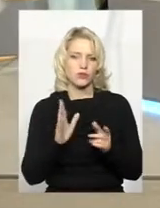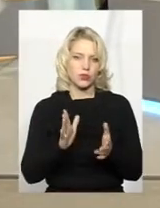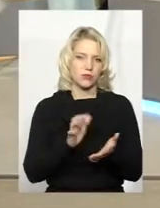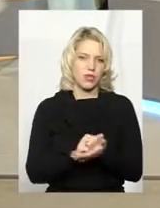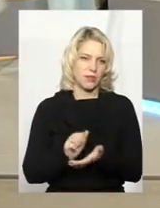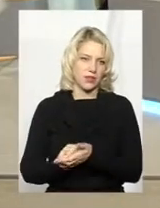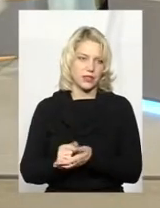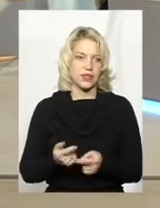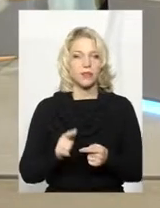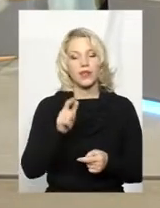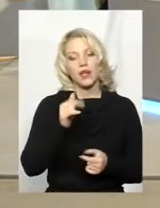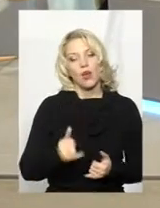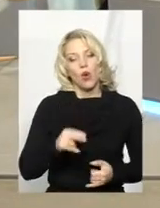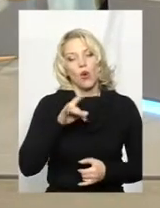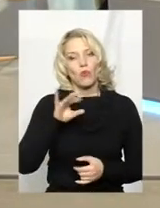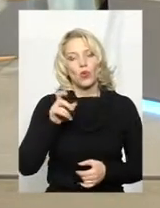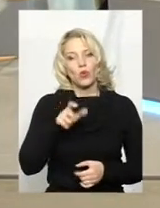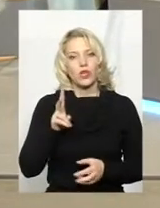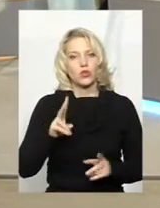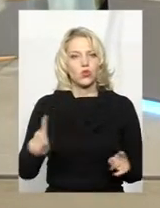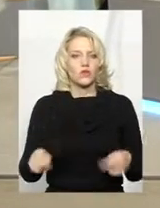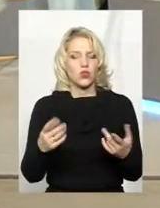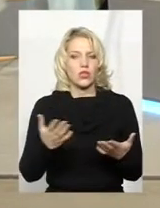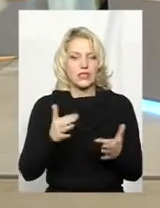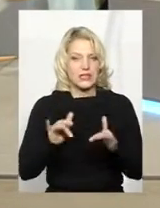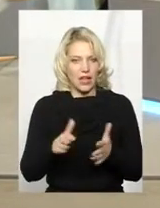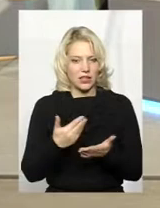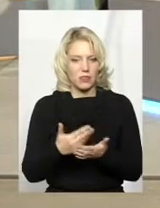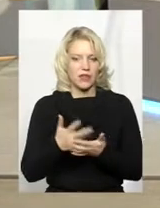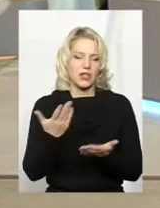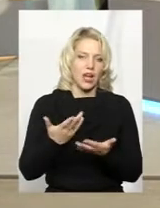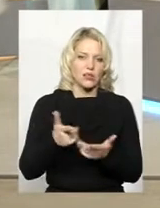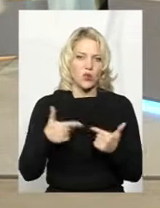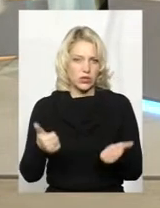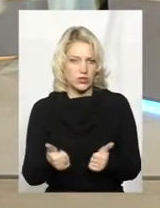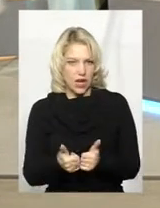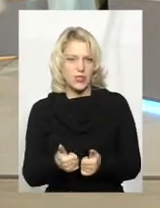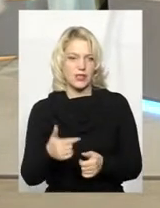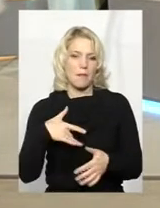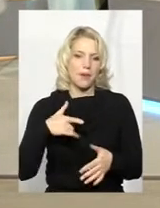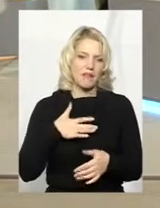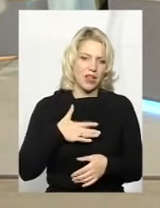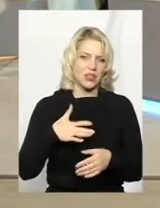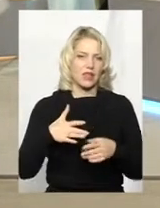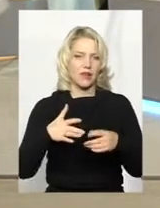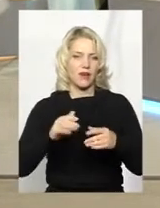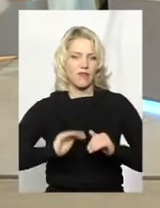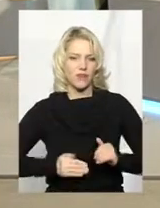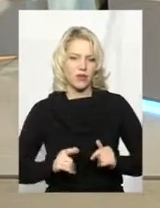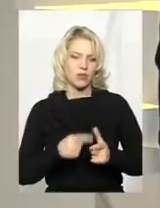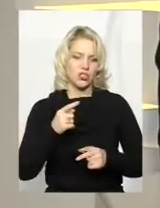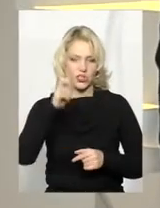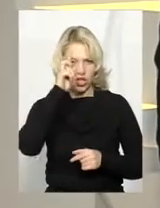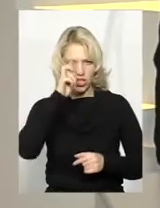До речі, про людей, які створюють ті чи інші заходи. Якщо, наприклад, якась організація, приватна фірма, чи то якась державна